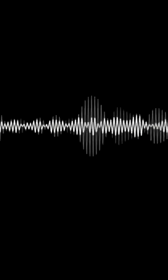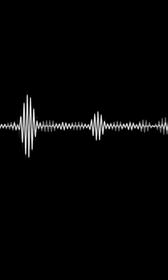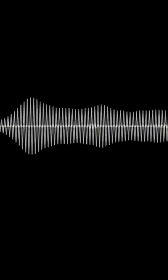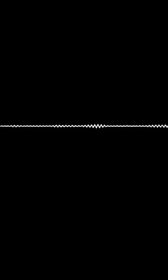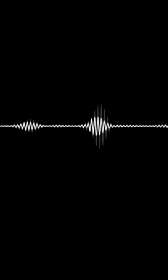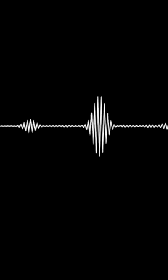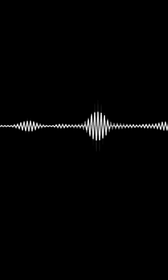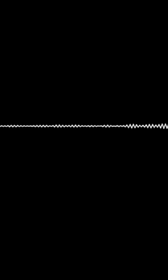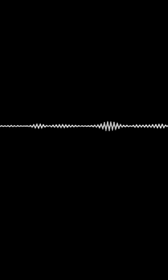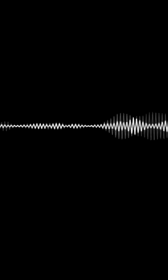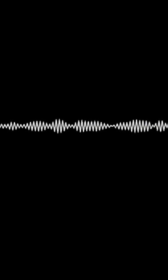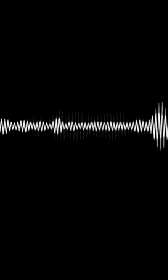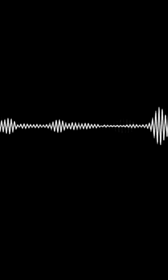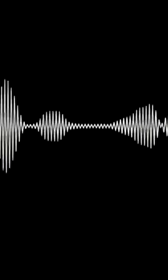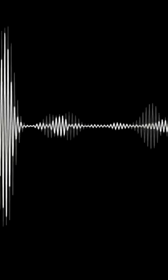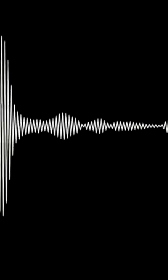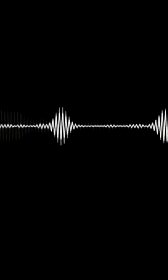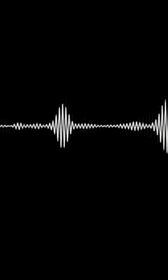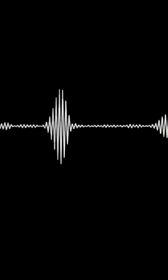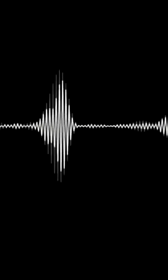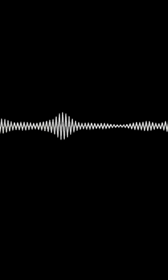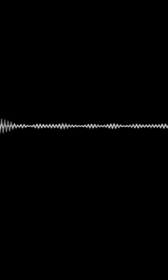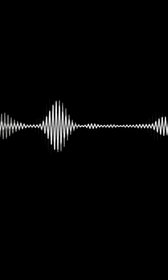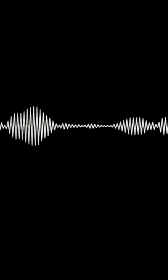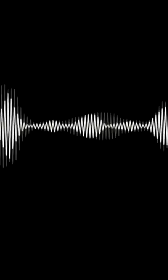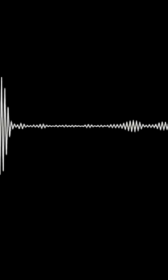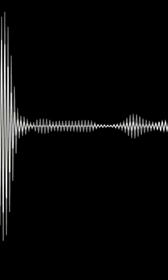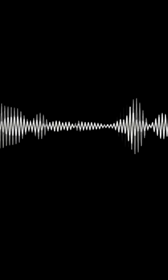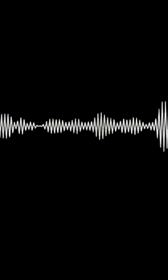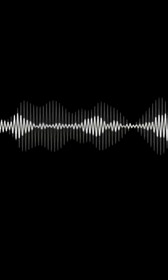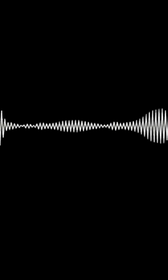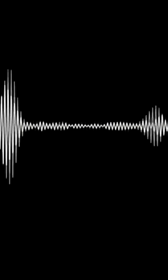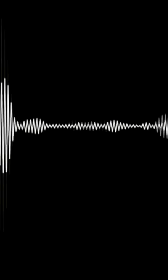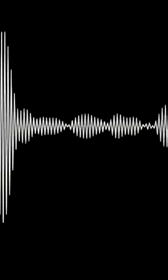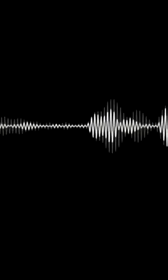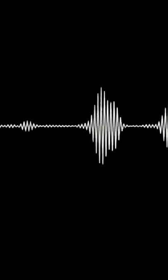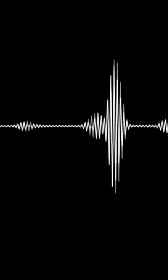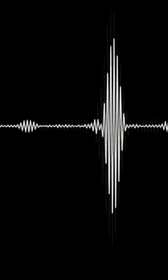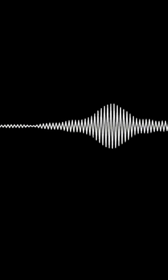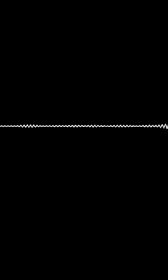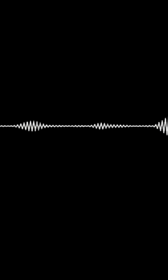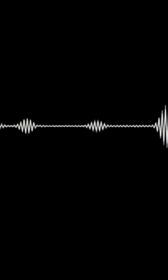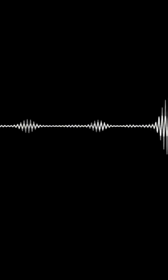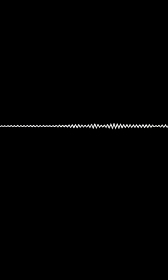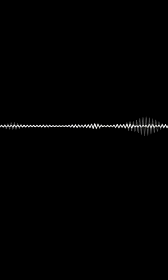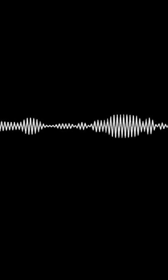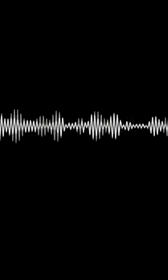takie krótkie przedstawienie się, to od razu zobaczymy was. To może tak,